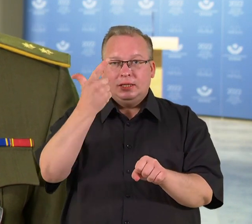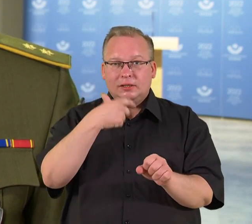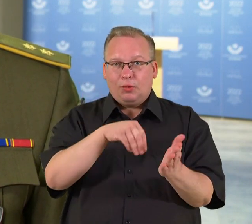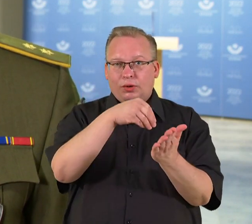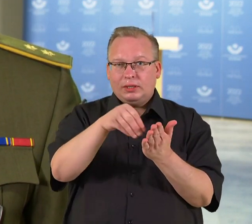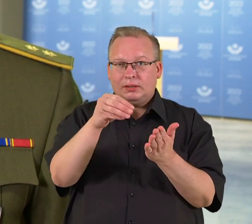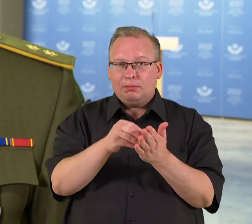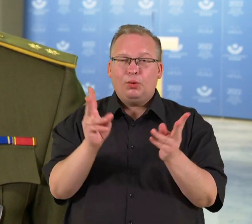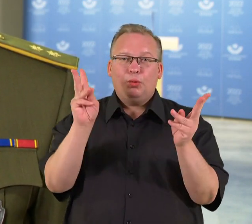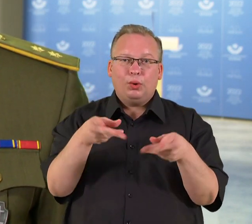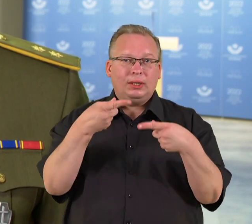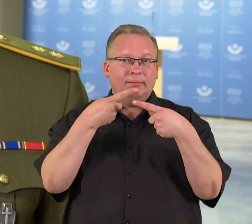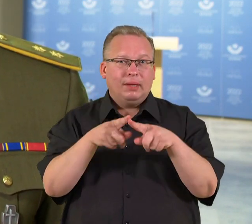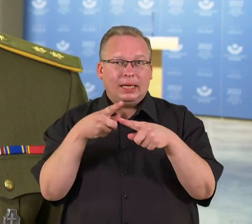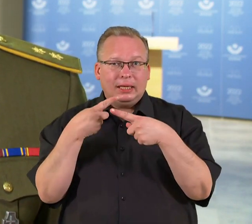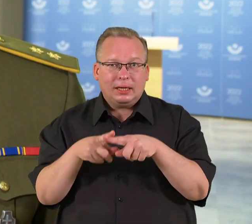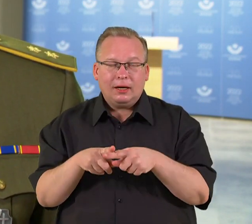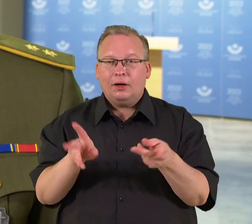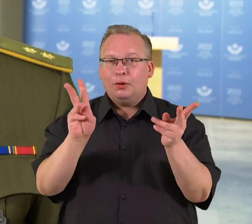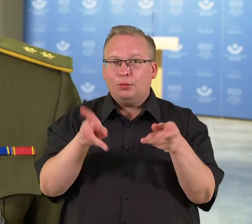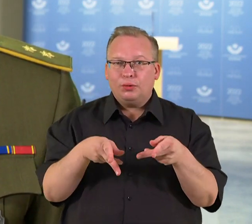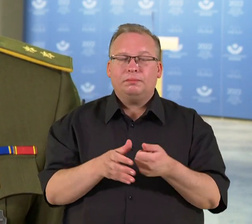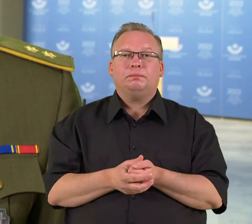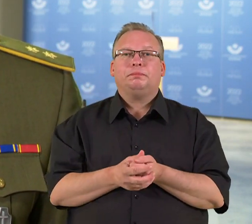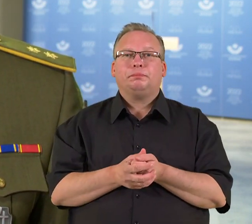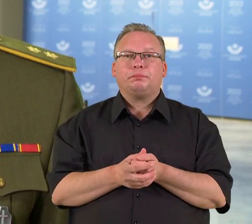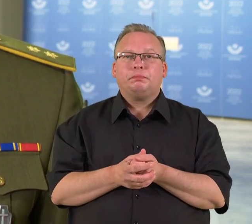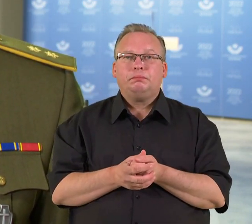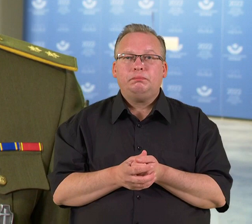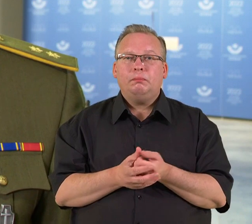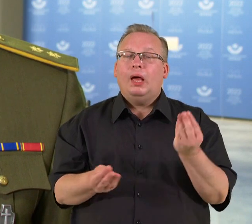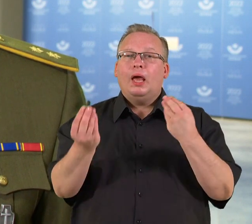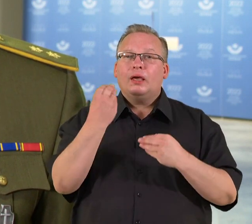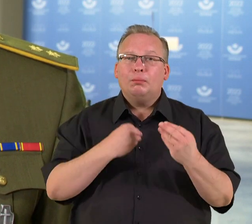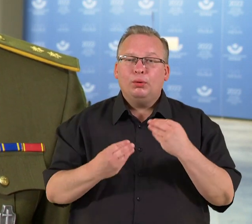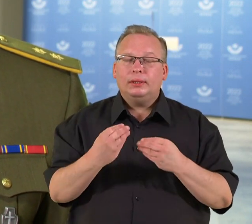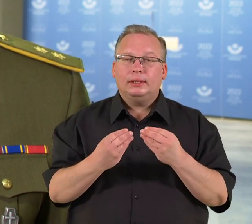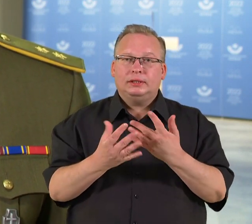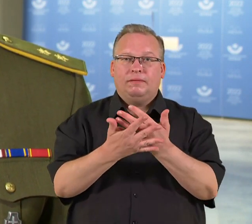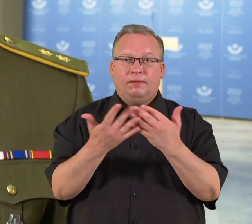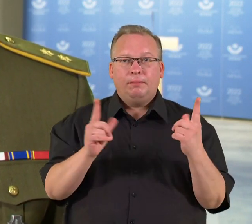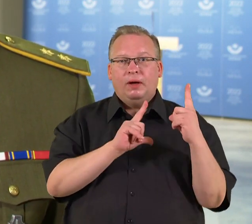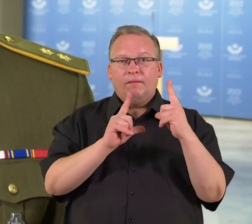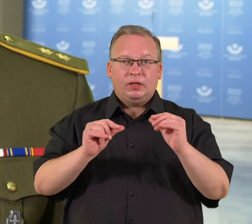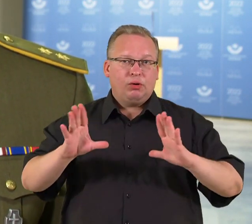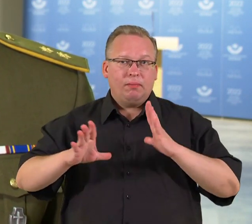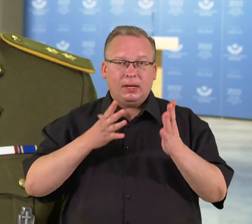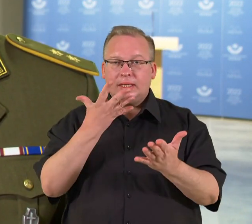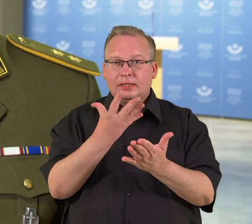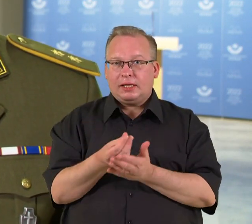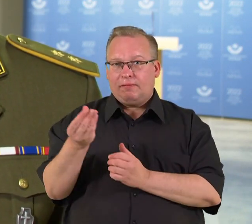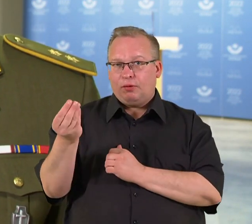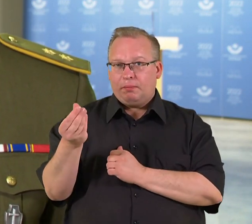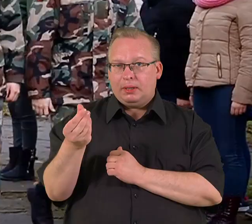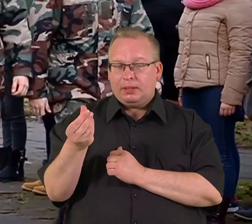reikalingą įrangą, reikalingos ekipuotės elementus ir taip toliau, važiuoti į pratybą savo kaštais